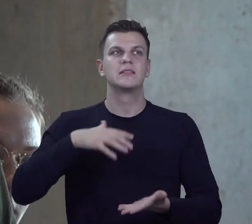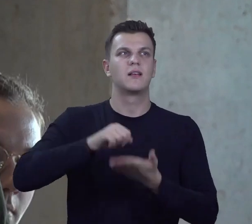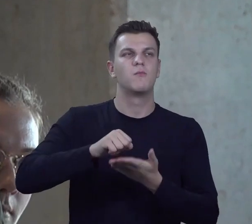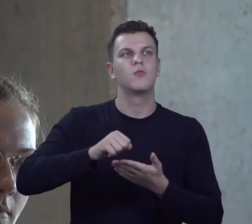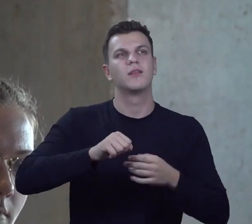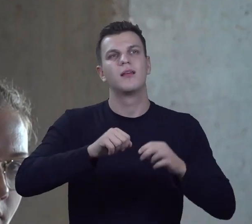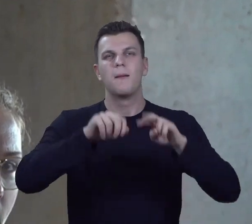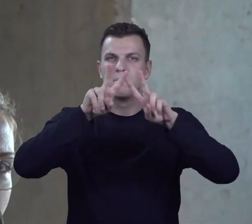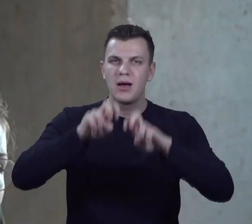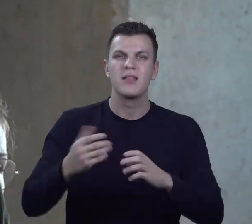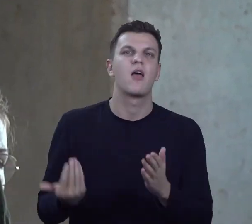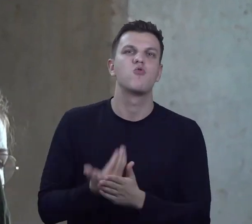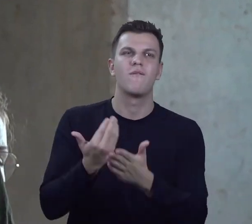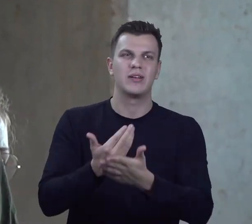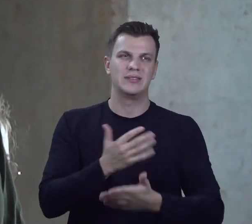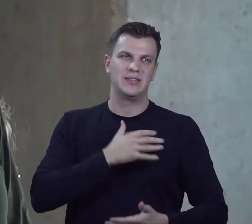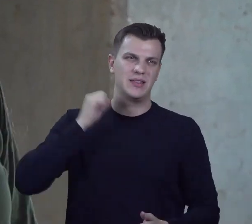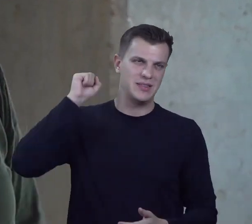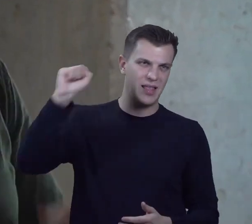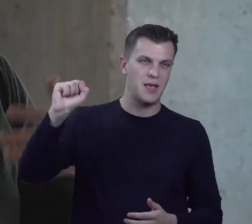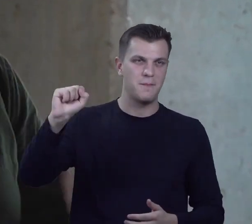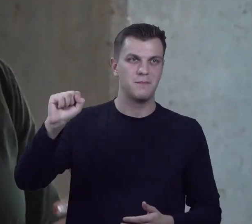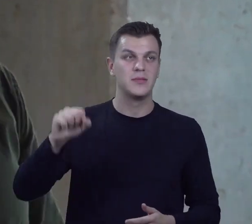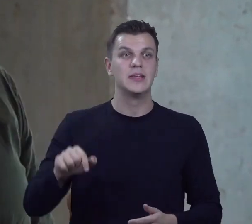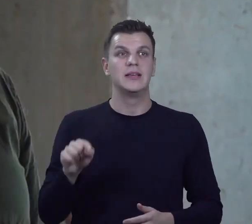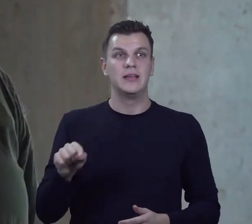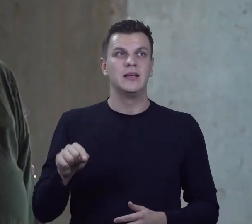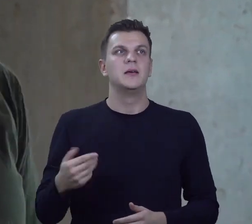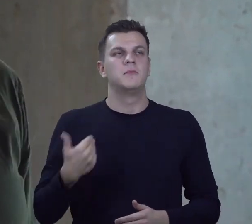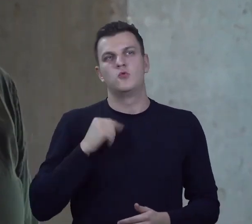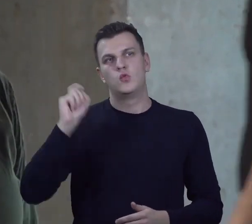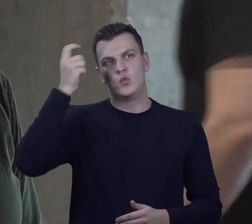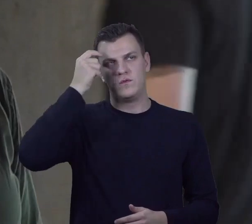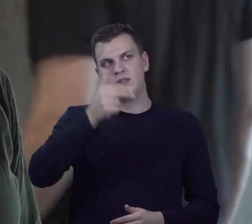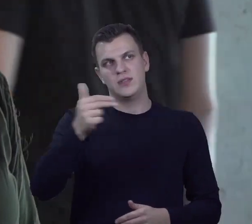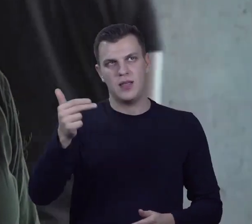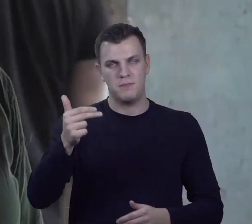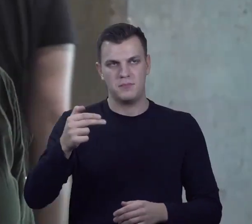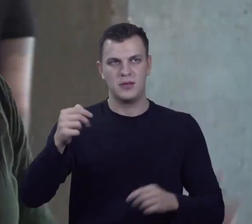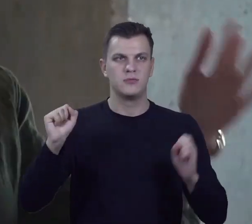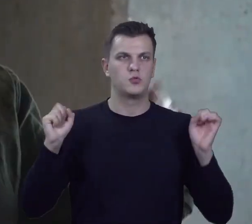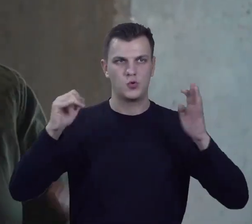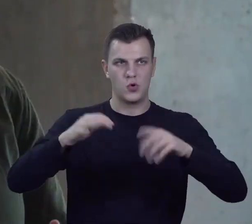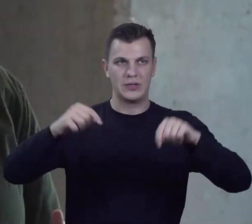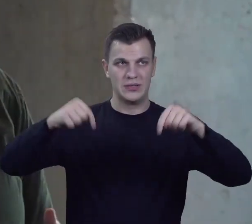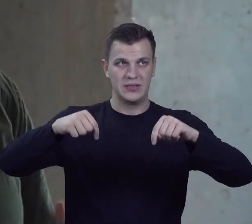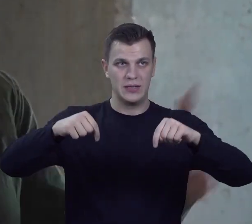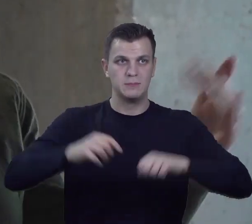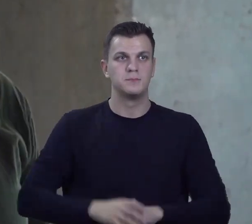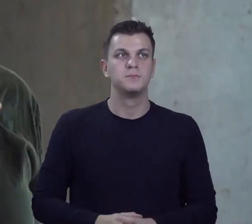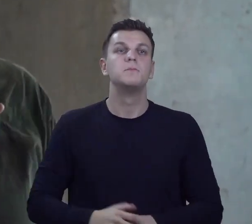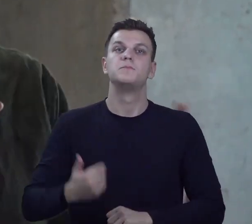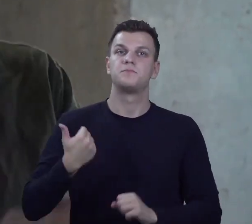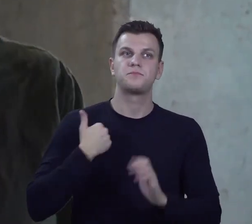innowacji demokratycznych, które były takim przewodnim tematem tego kongresu w pewien sposób. Mieliśmy program